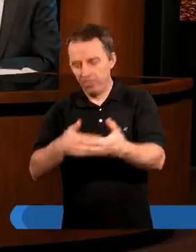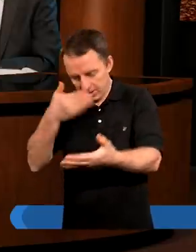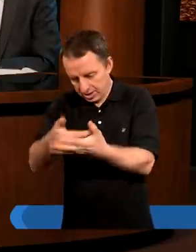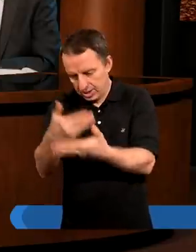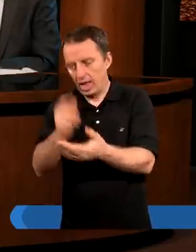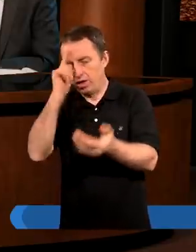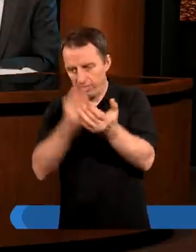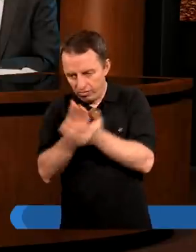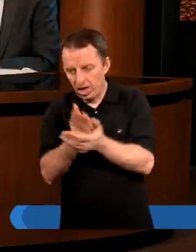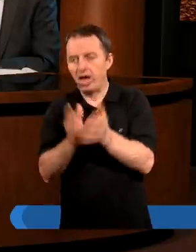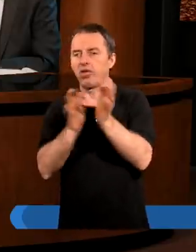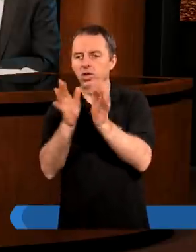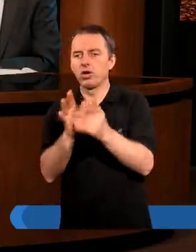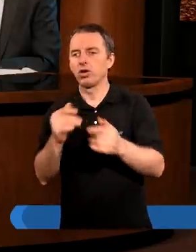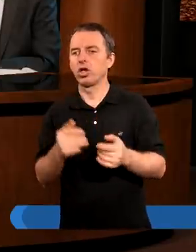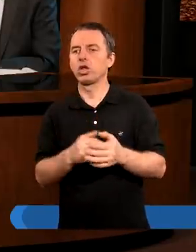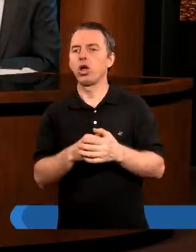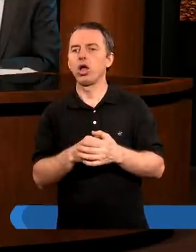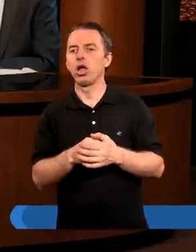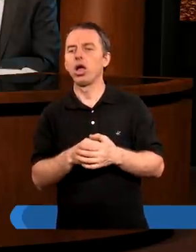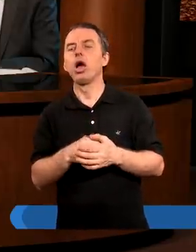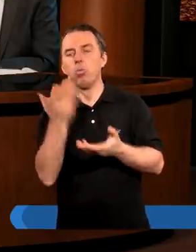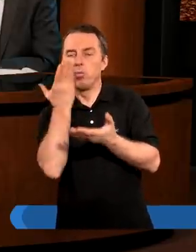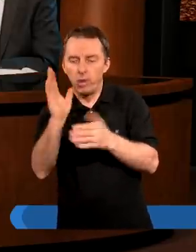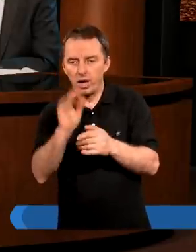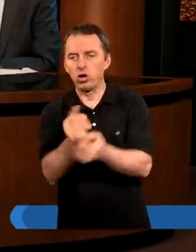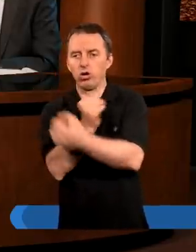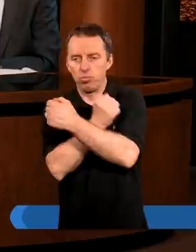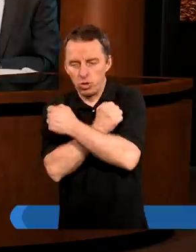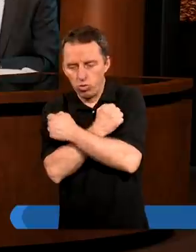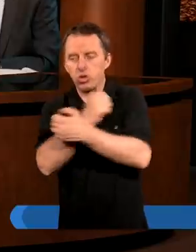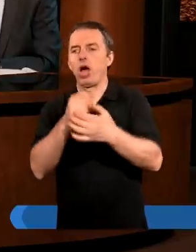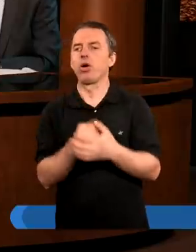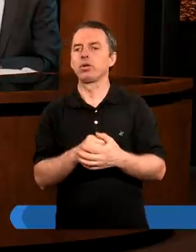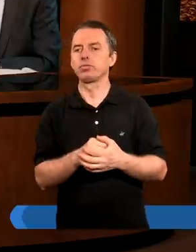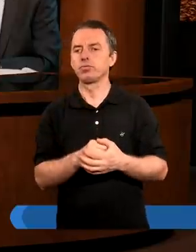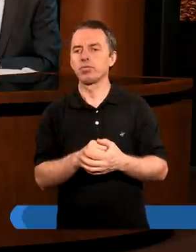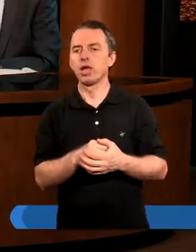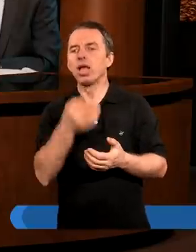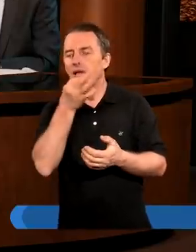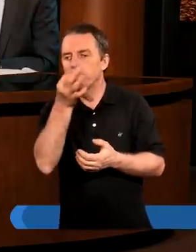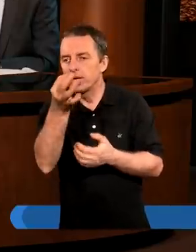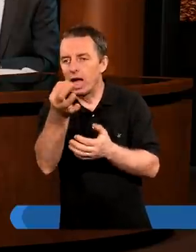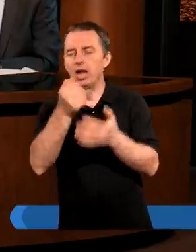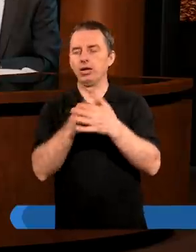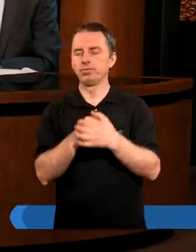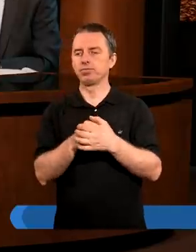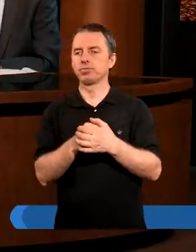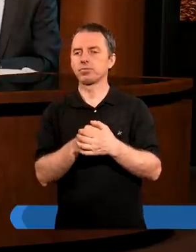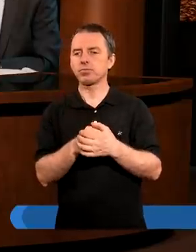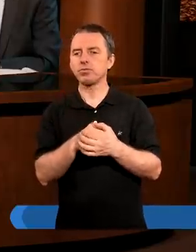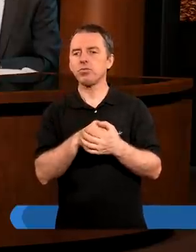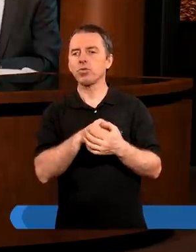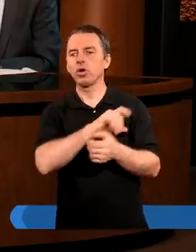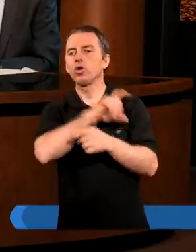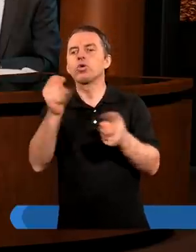wiarę, że wierzą, że Bóg istnieje, może nawet bardzo Go miłują, zapytali co